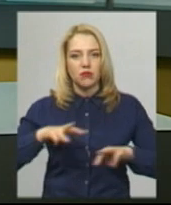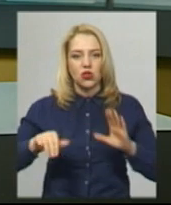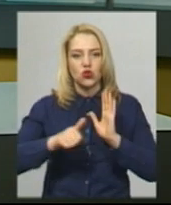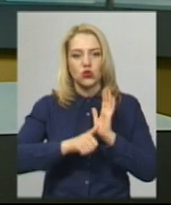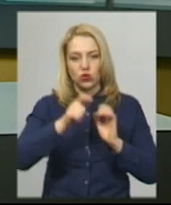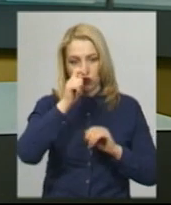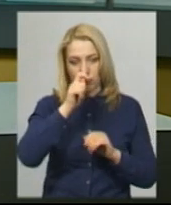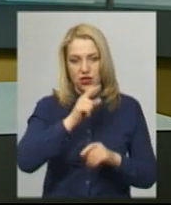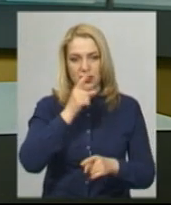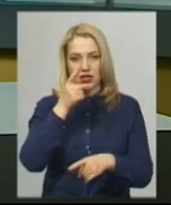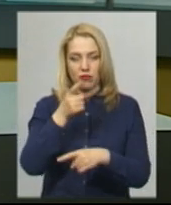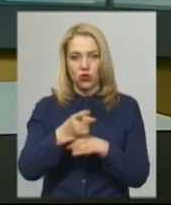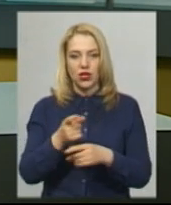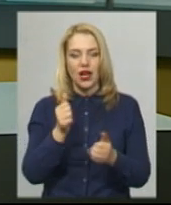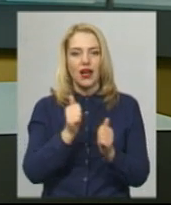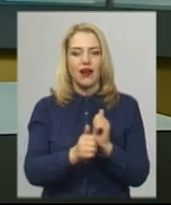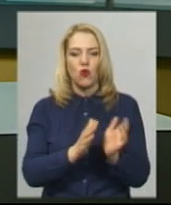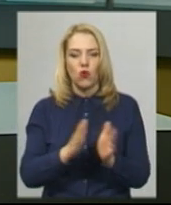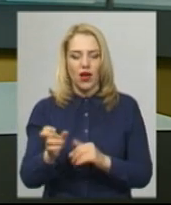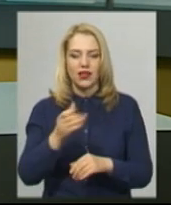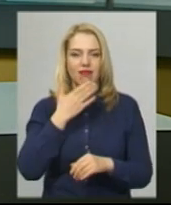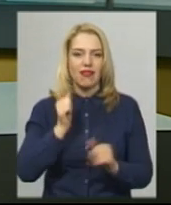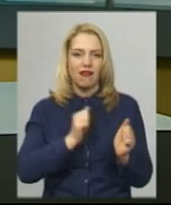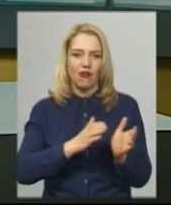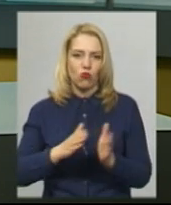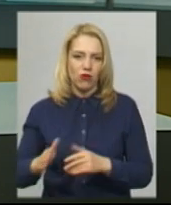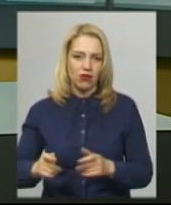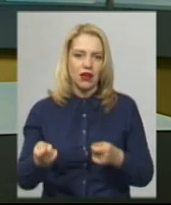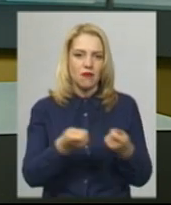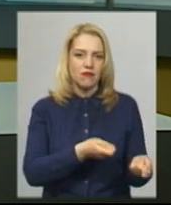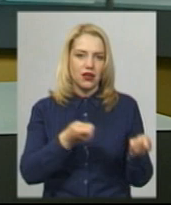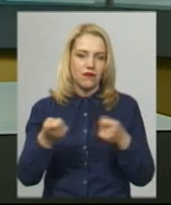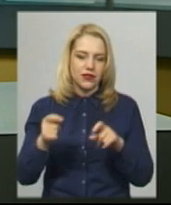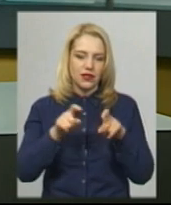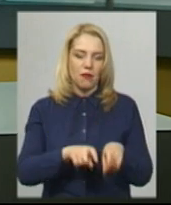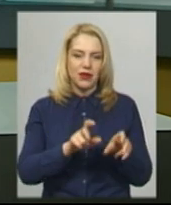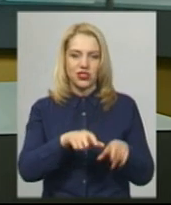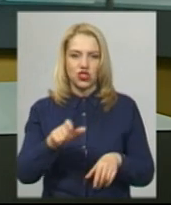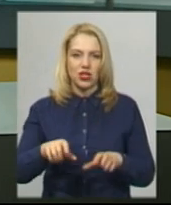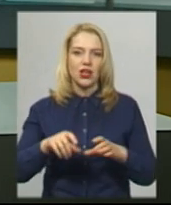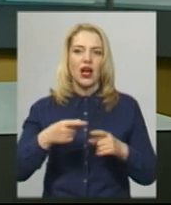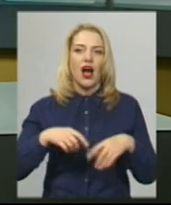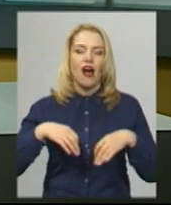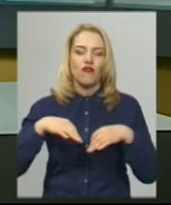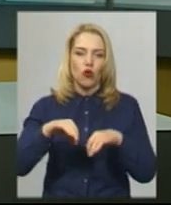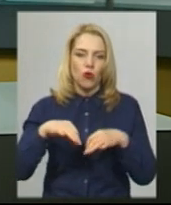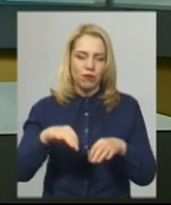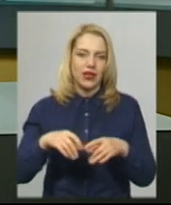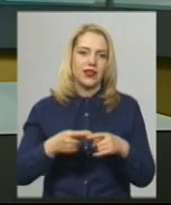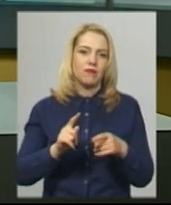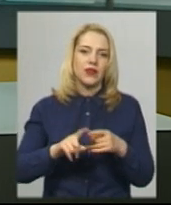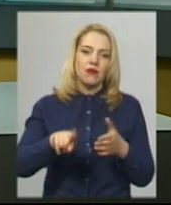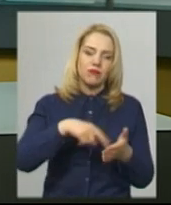квітня заборонено регулярні та нерегулярні перевезення пасажирів автомобільним транспортом у міському, приміському,